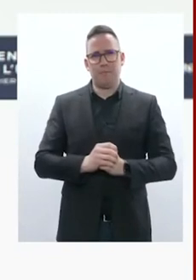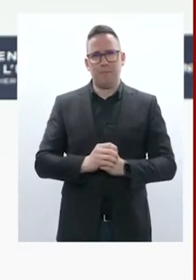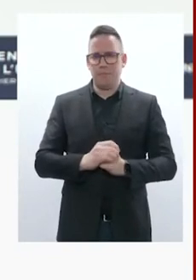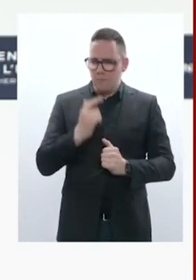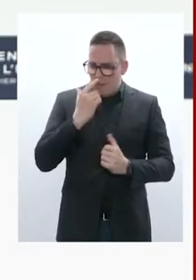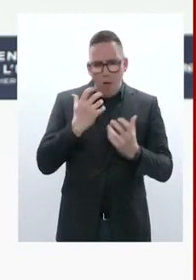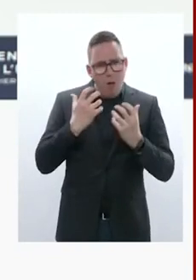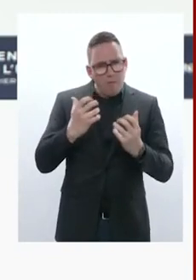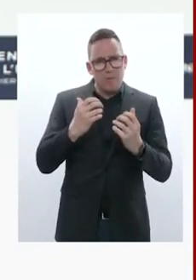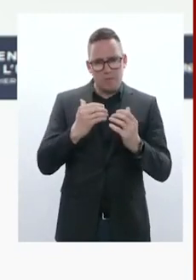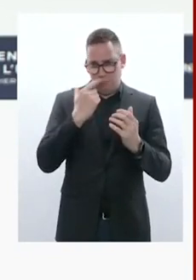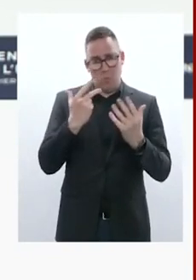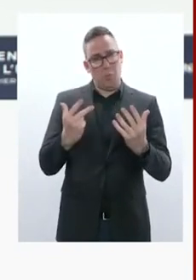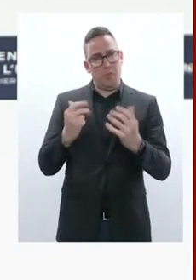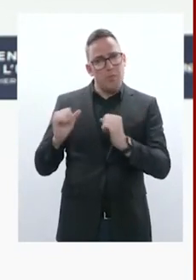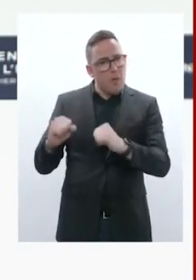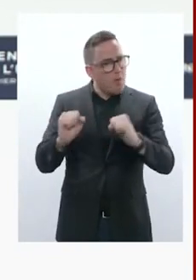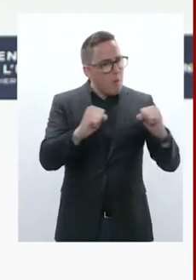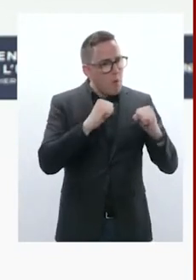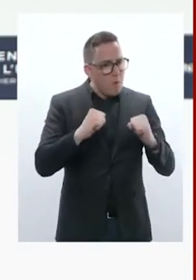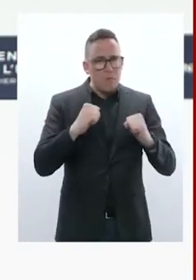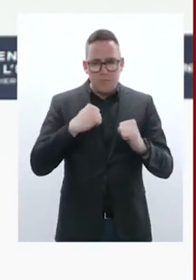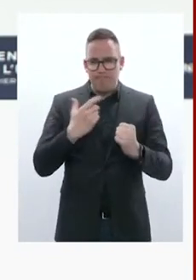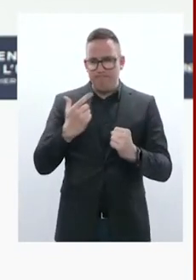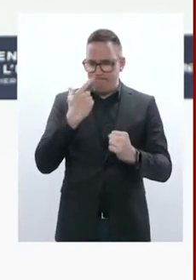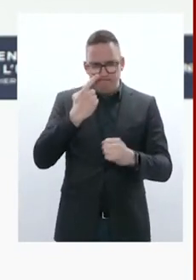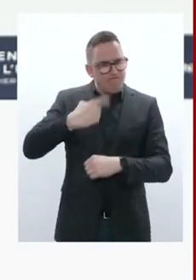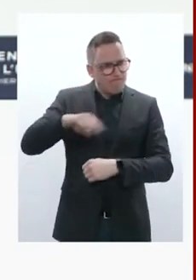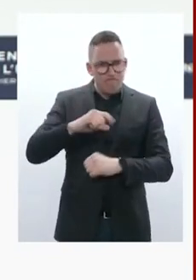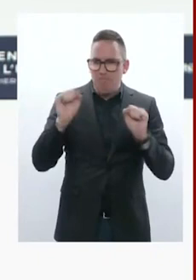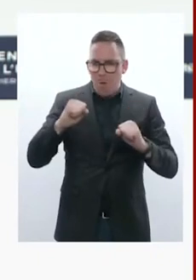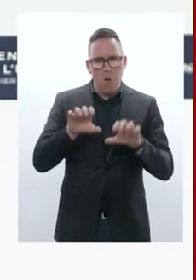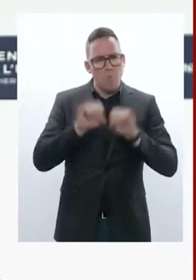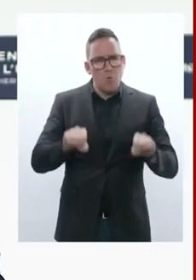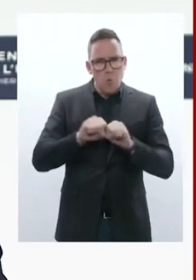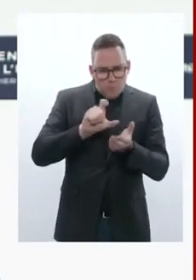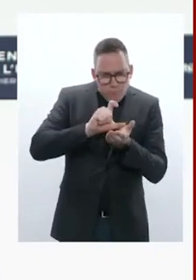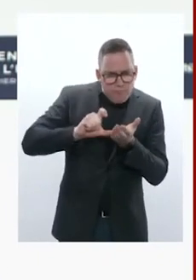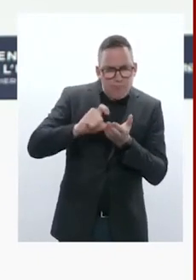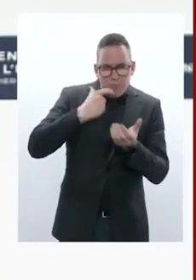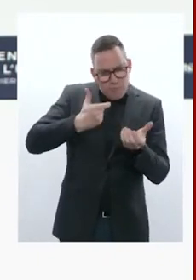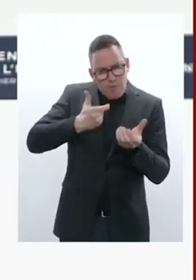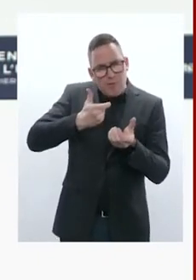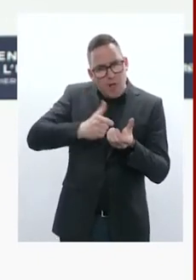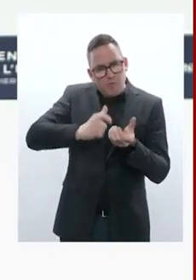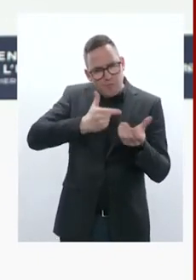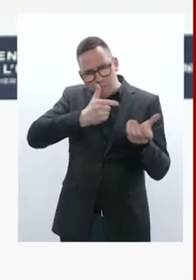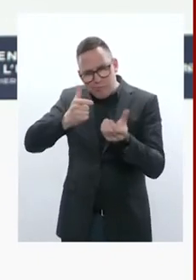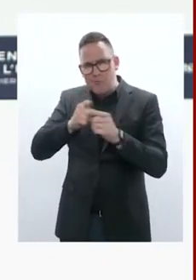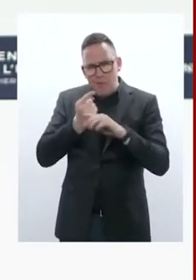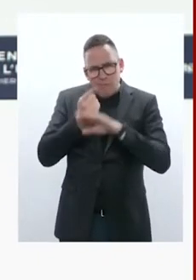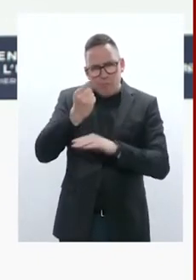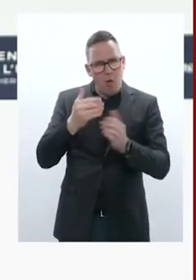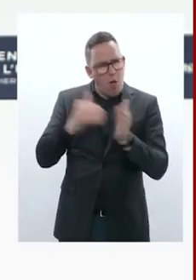capacitaires la dimension munition et d'avoir une impulsion immédiate sur ce sujet, de redonner une impulsion à